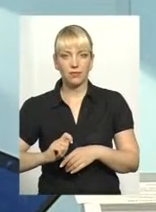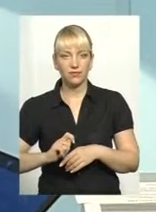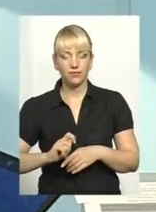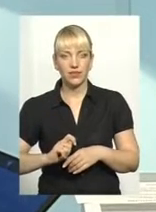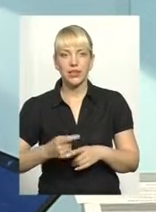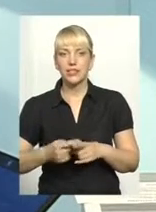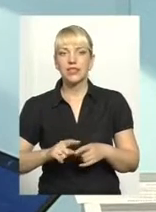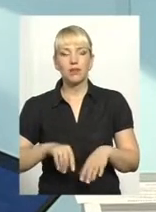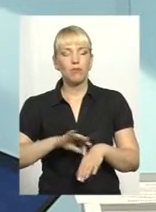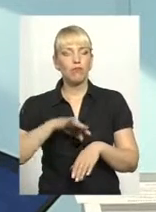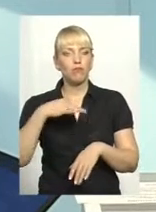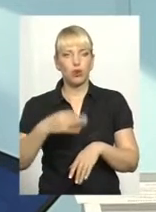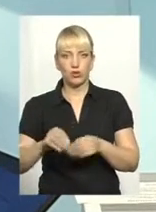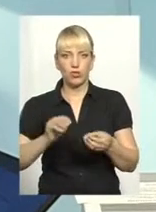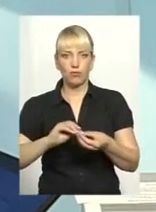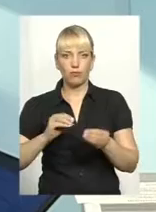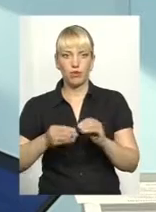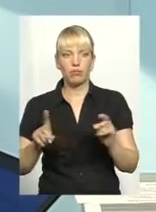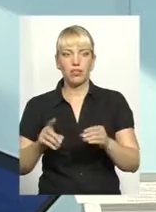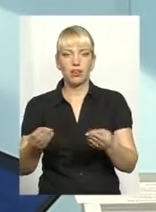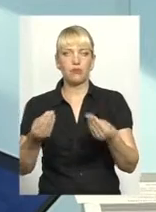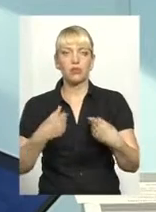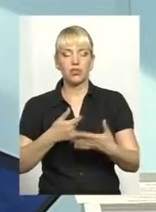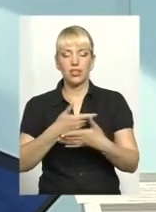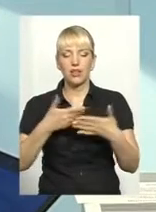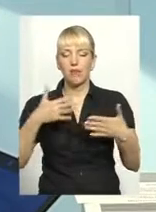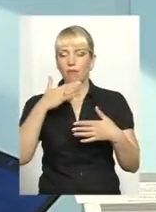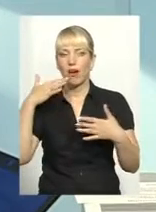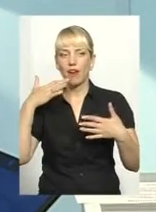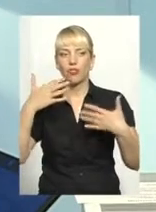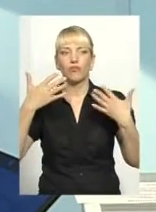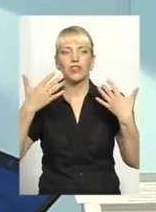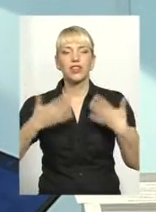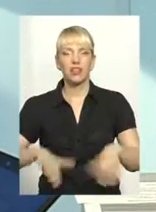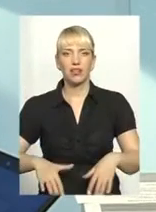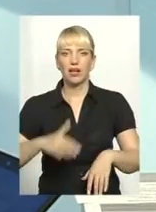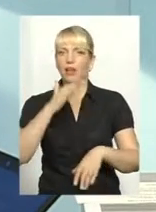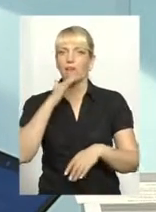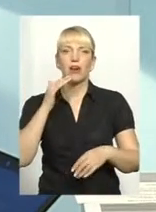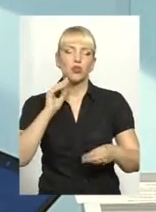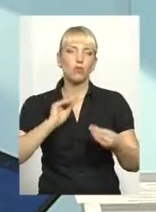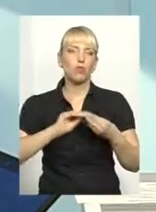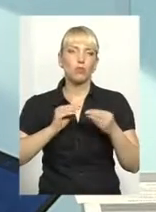дуже болісна проблема, яка приносить нам дуже багато втрат, дуже багато проблем.